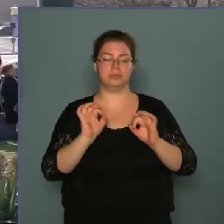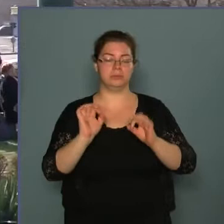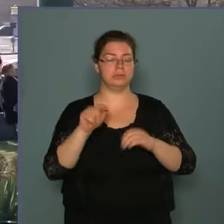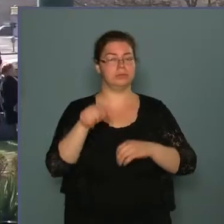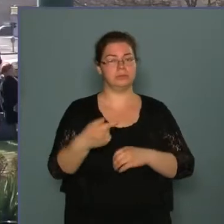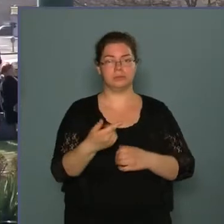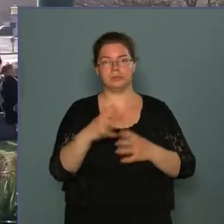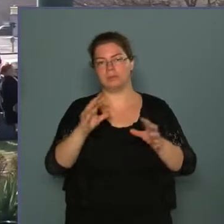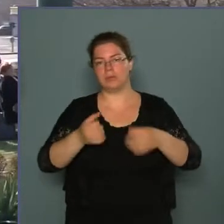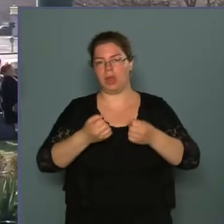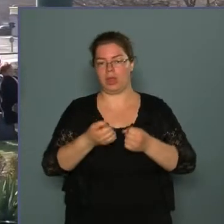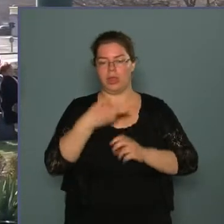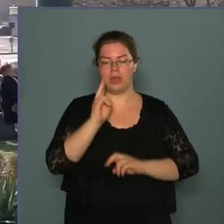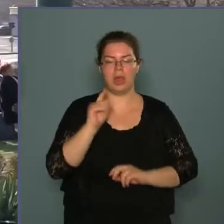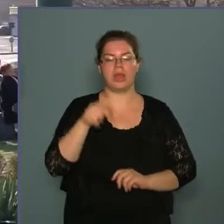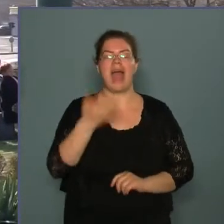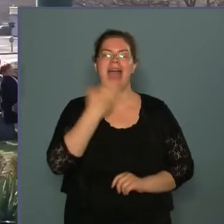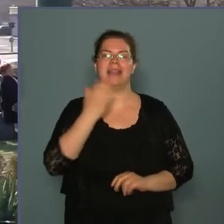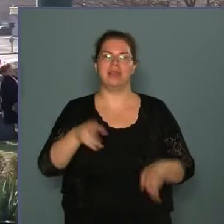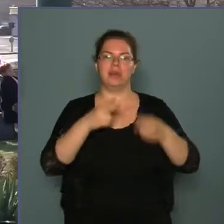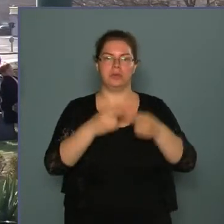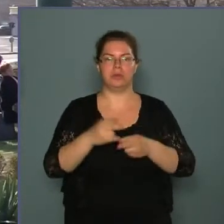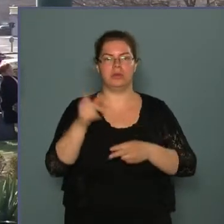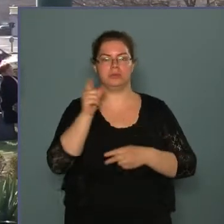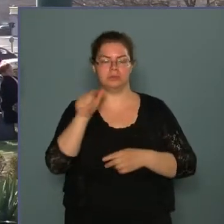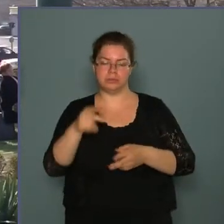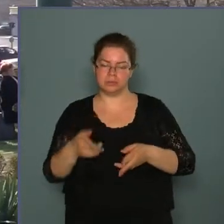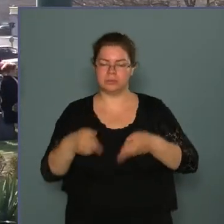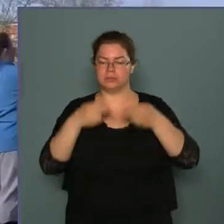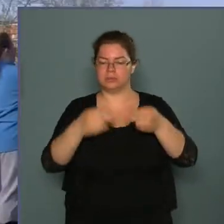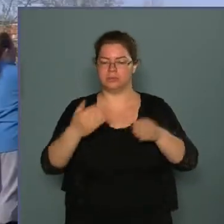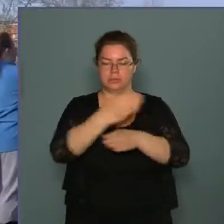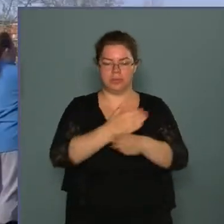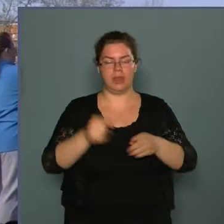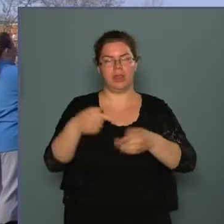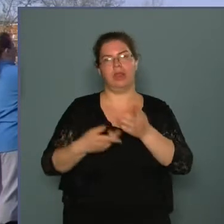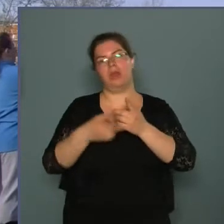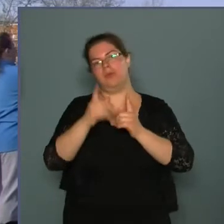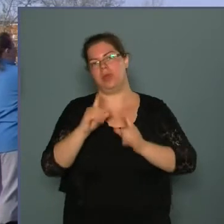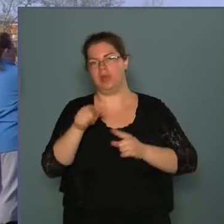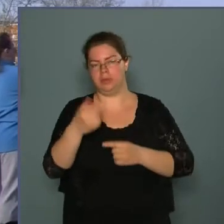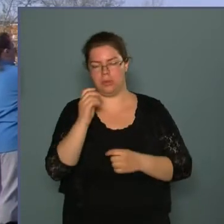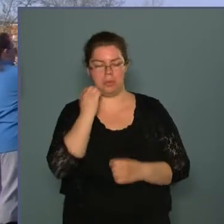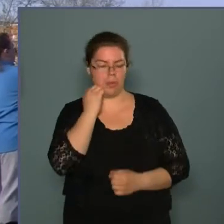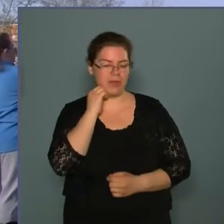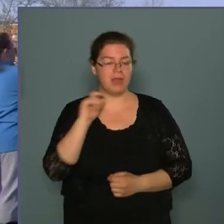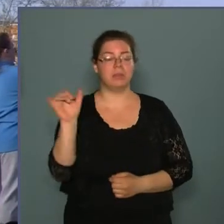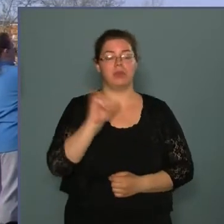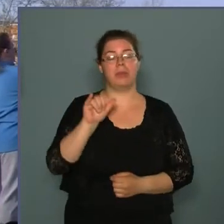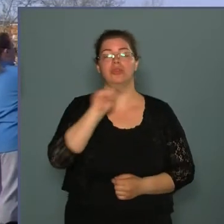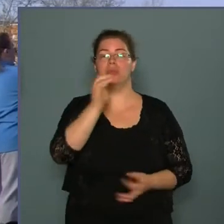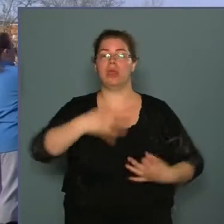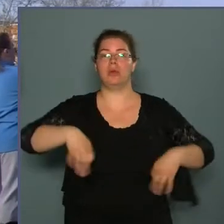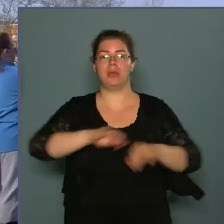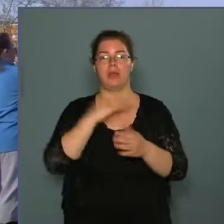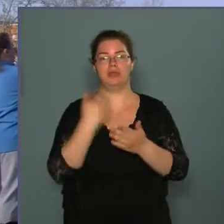Helsinki út és a Lenke utca kereszteződésénél felállított művet, amivel nem csak a kerület, de Budapest és Magyarország is